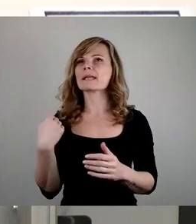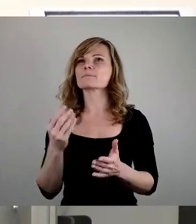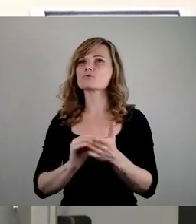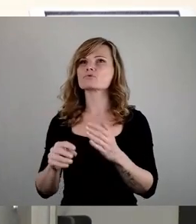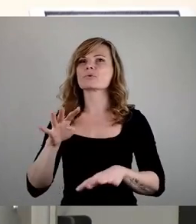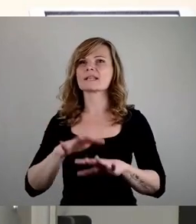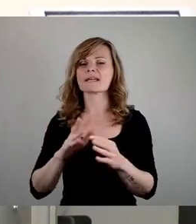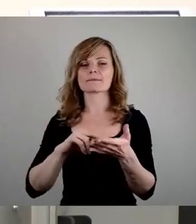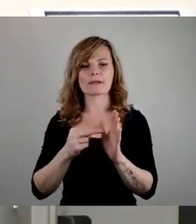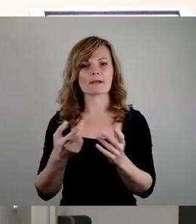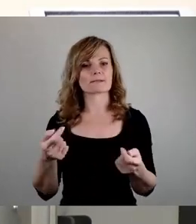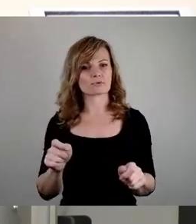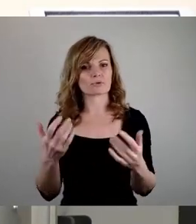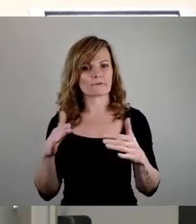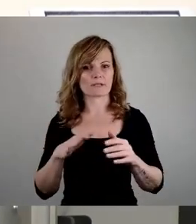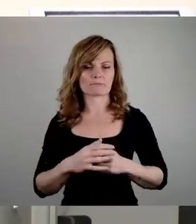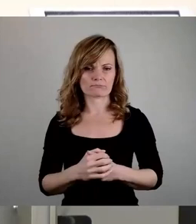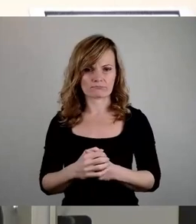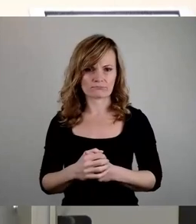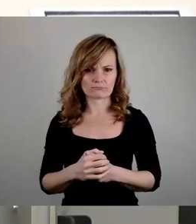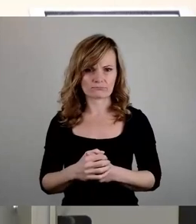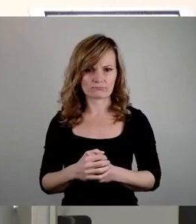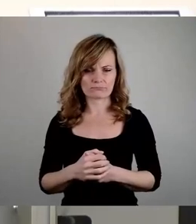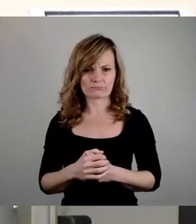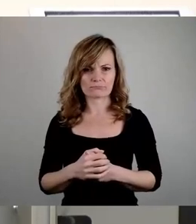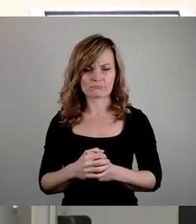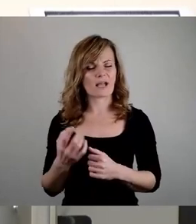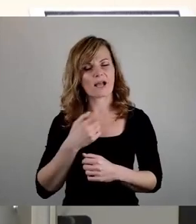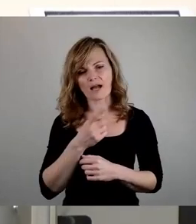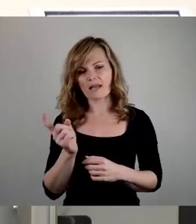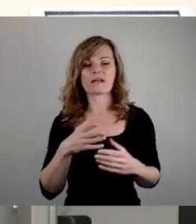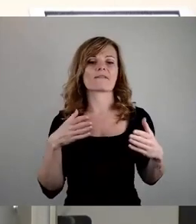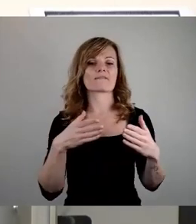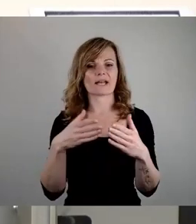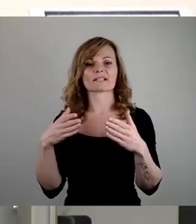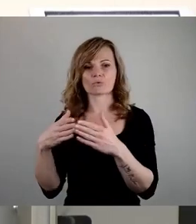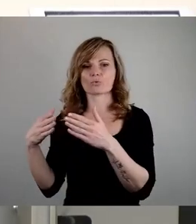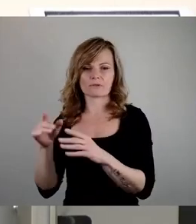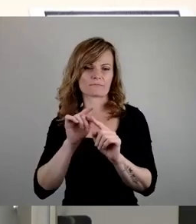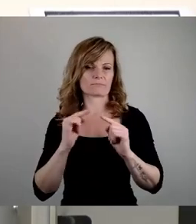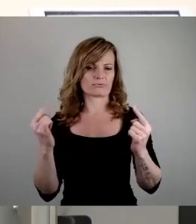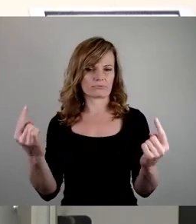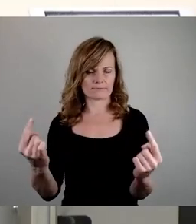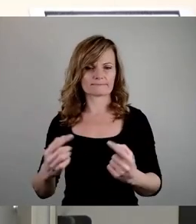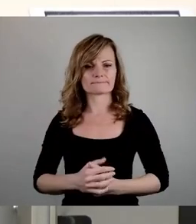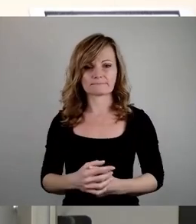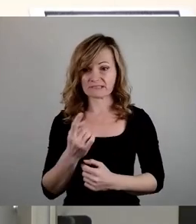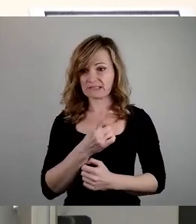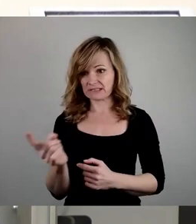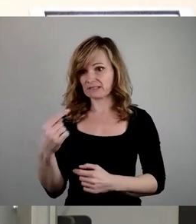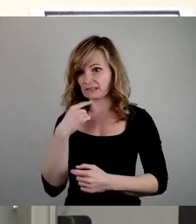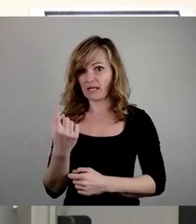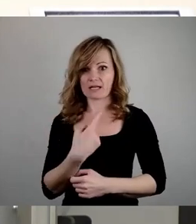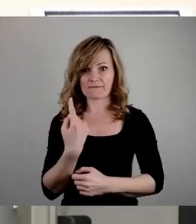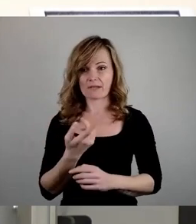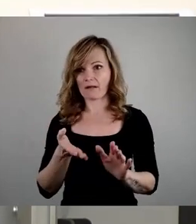Und dort wurde von all den Fraktionen, die jetzt ganz laut aufschreien, dass wir hier Sand verstreuen,